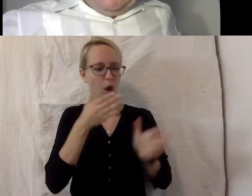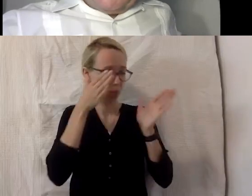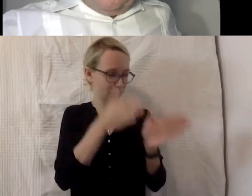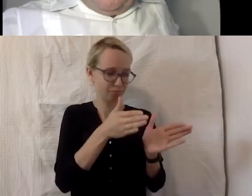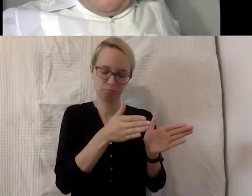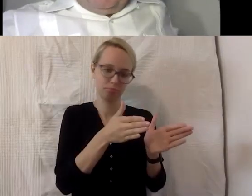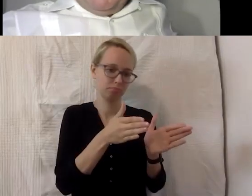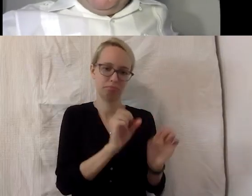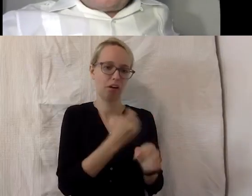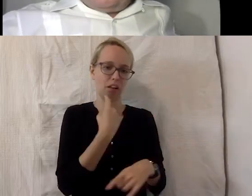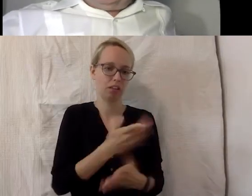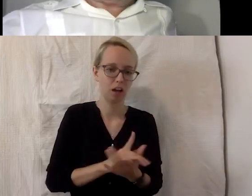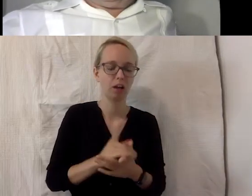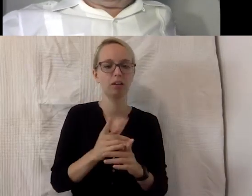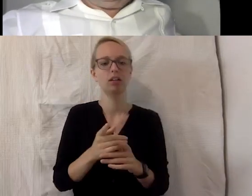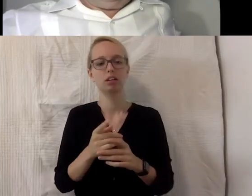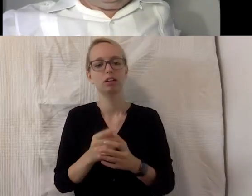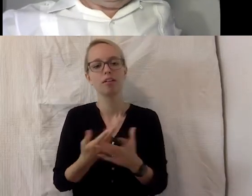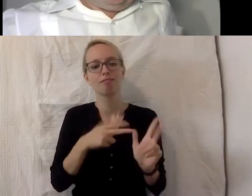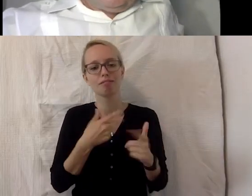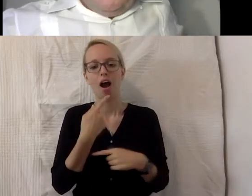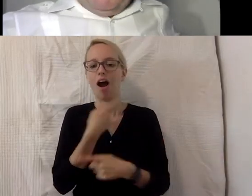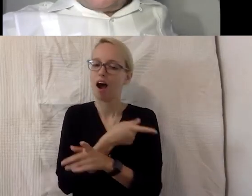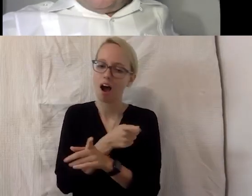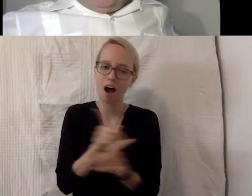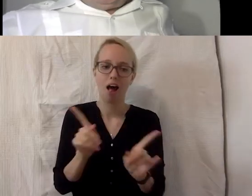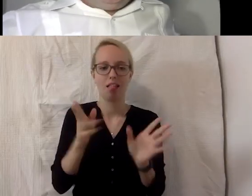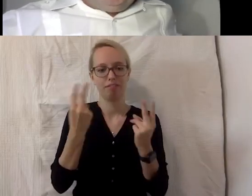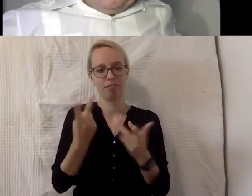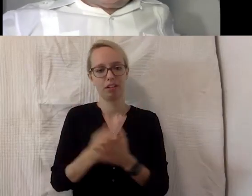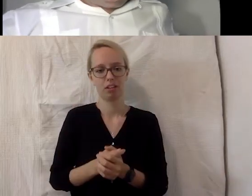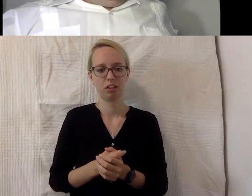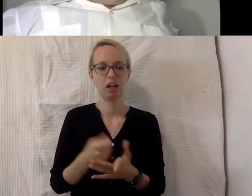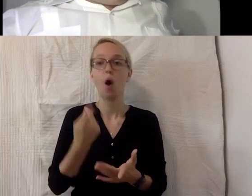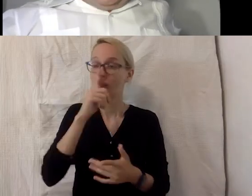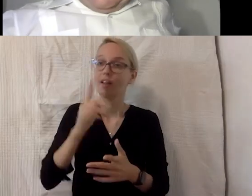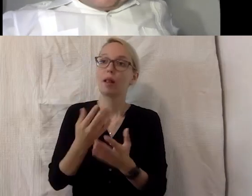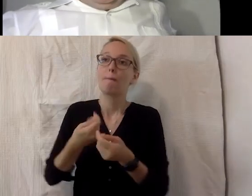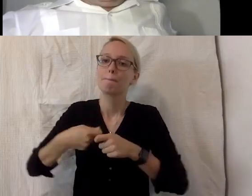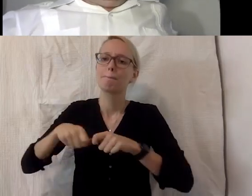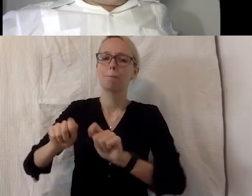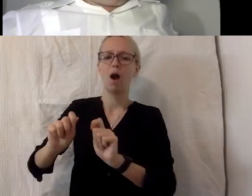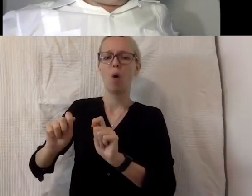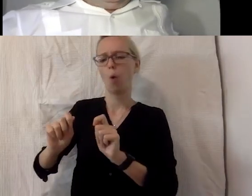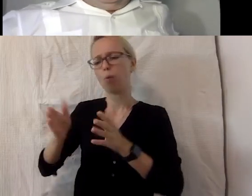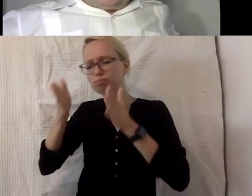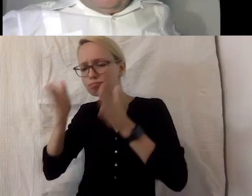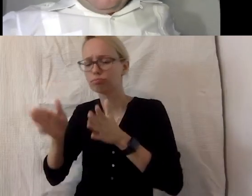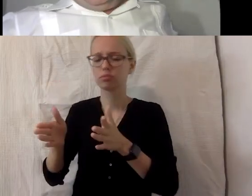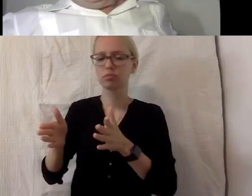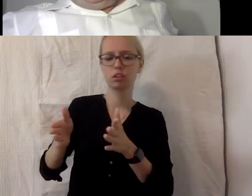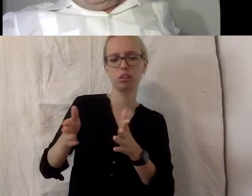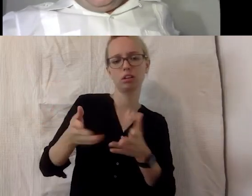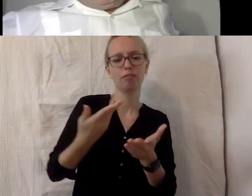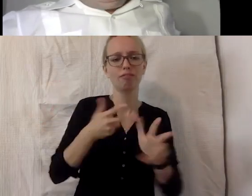BMAS, also nicht wegen des BMAS, machen großartige Arbeit, aber natürlich, wenn es dann um Bauwesen, um Verkehrswesen, um digitalen